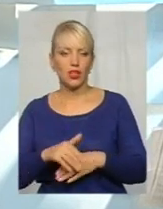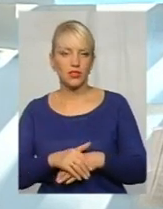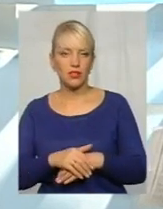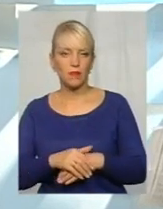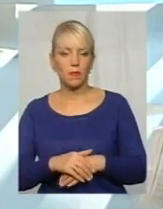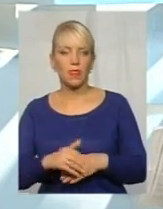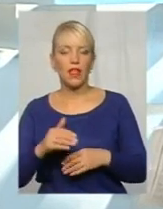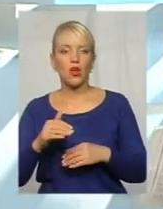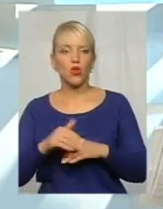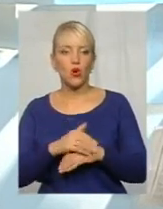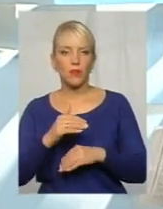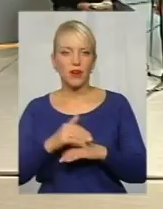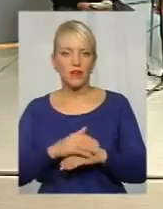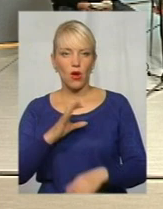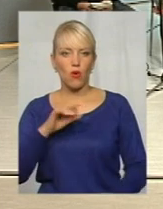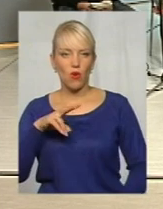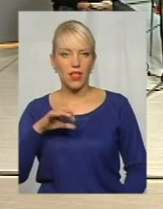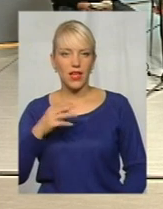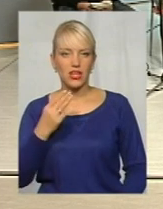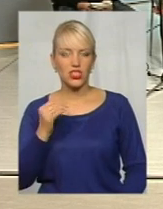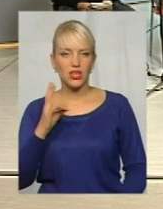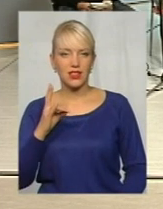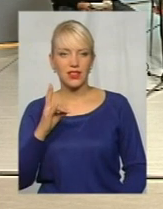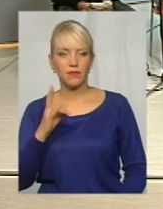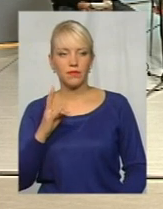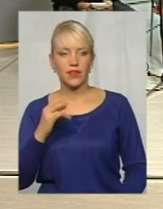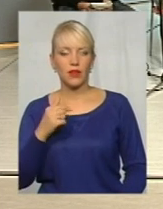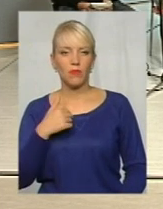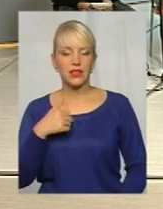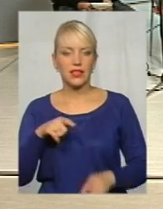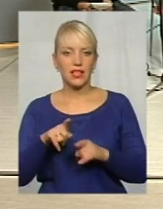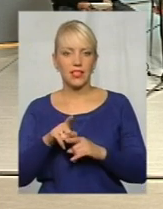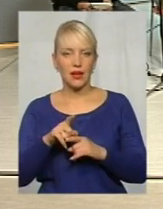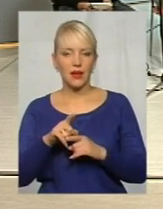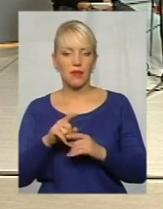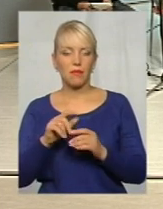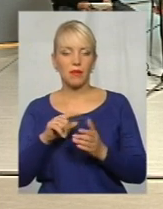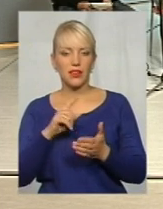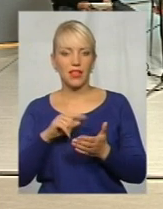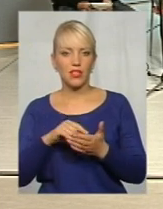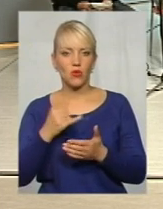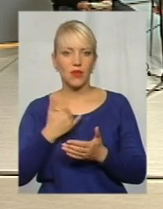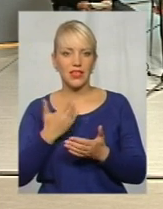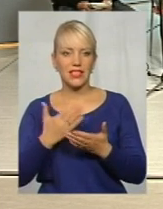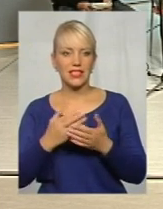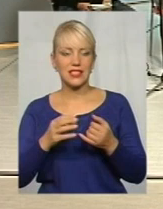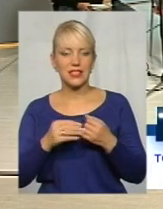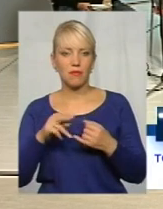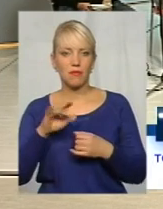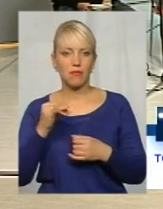Доброго речі, це був лише в мене Олдина Зоріна. У мене є земельний пай,